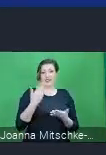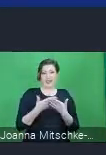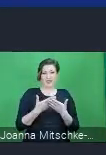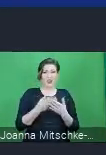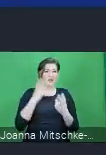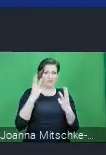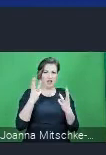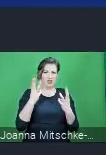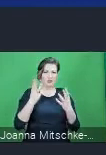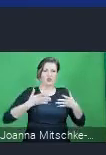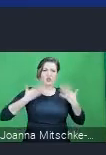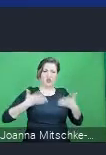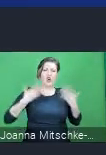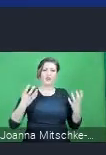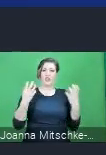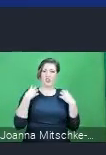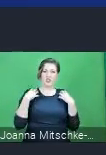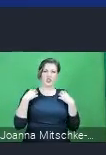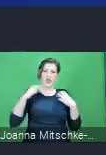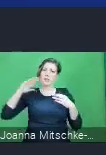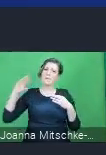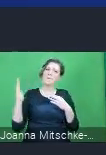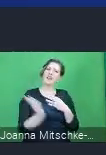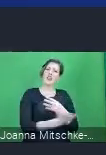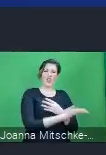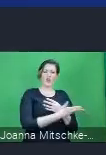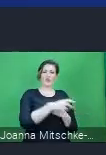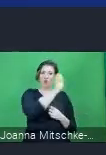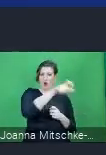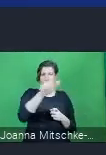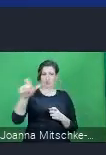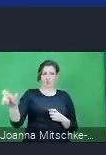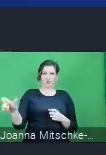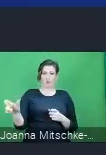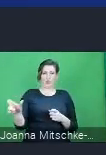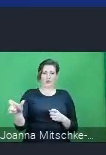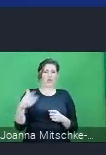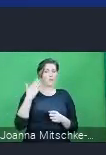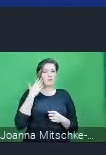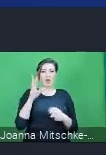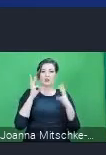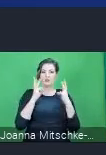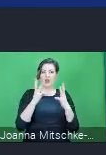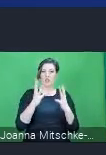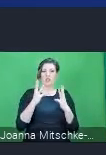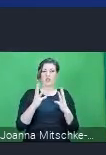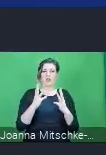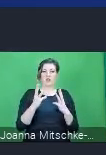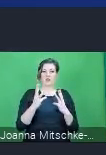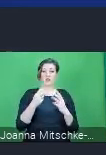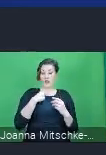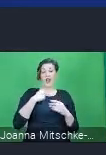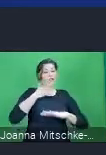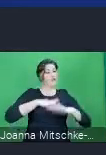milionów osób. To będzie bardzo duże wyzwanie, tak jak tutaj zostało już powiedziane, ale ja cieszę się,